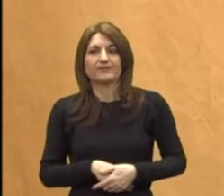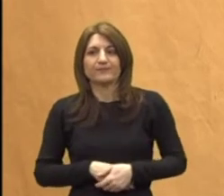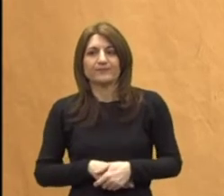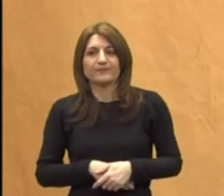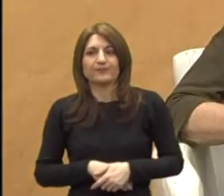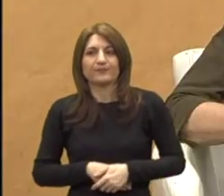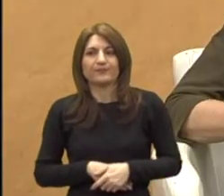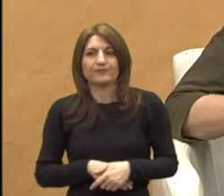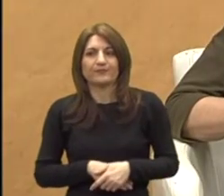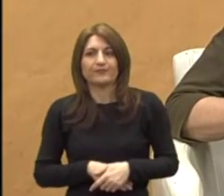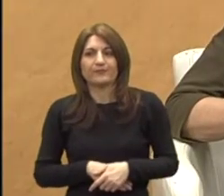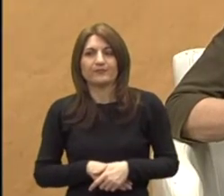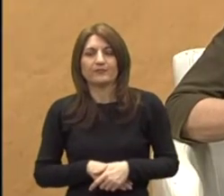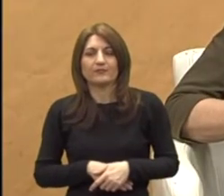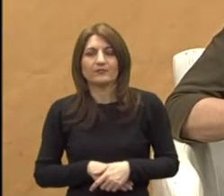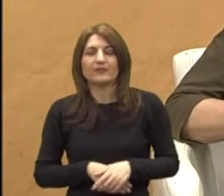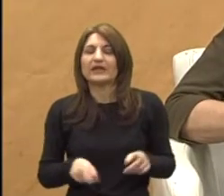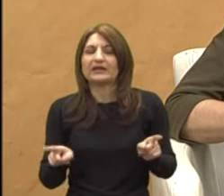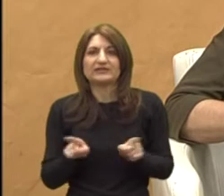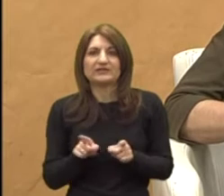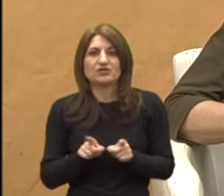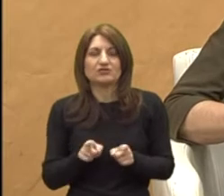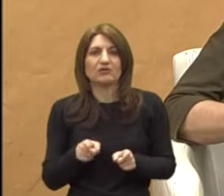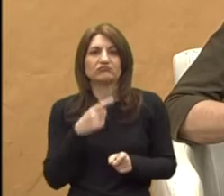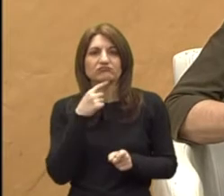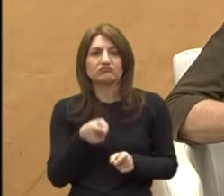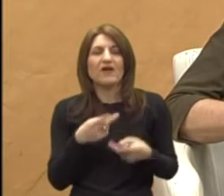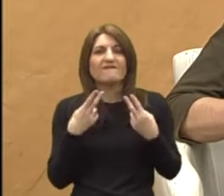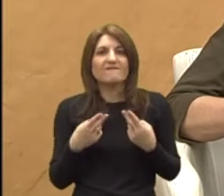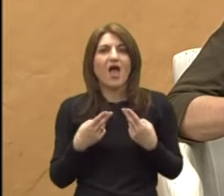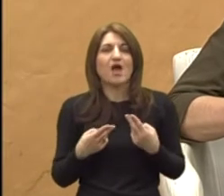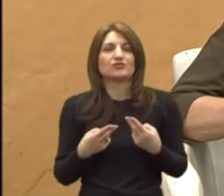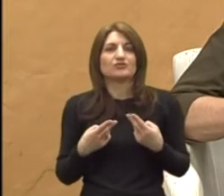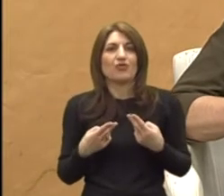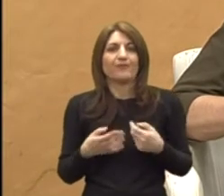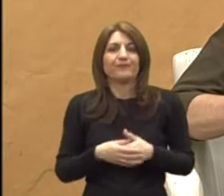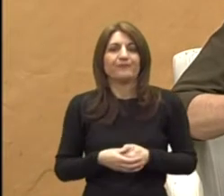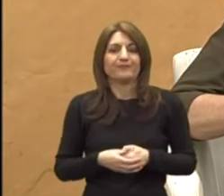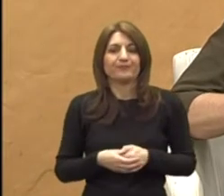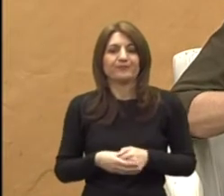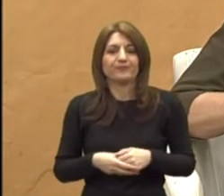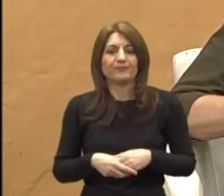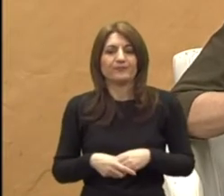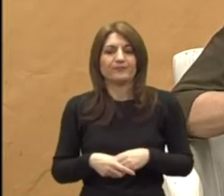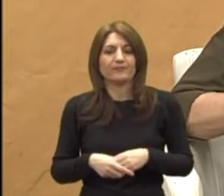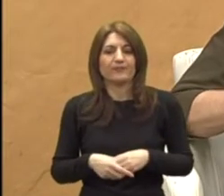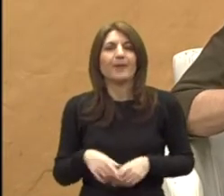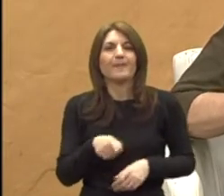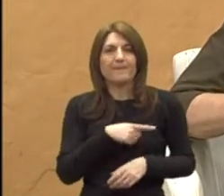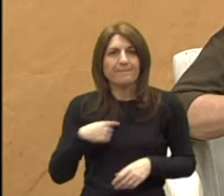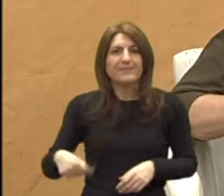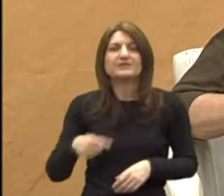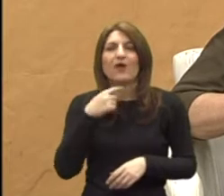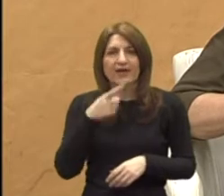Ono što je isto tako važno da je... Mi smo rekli da